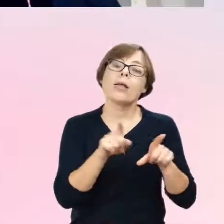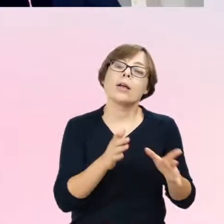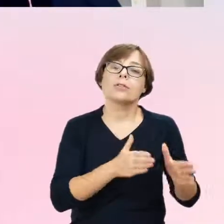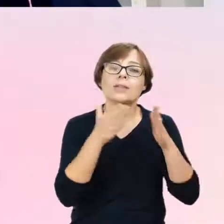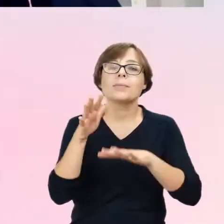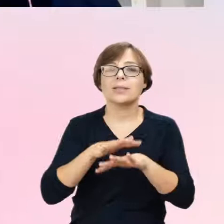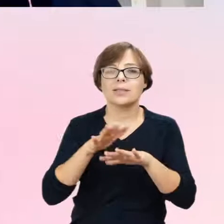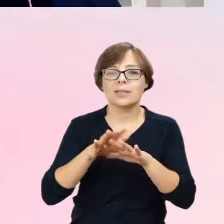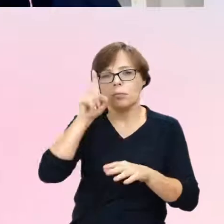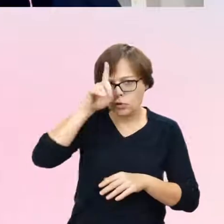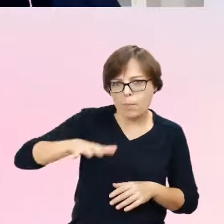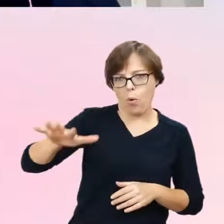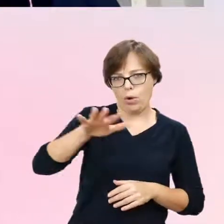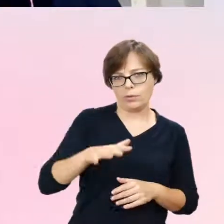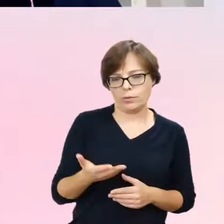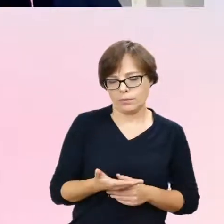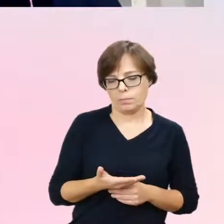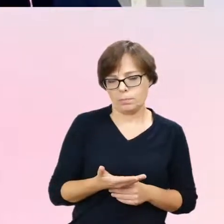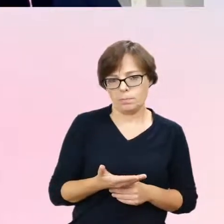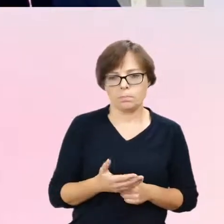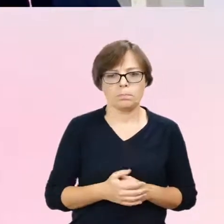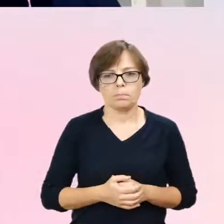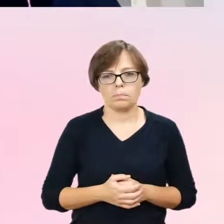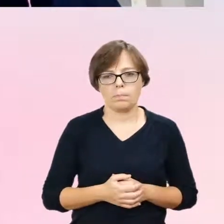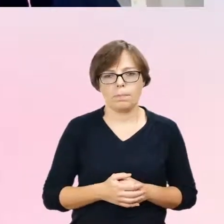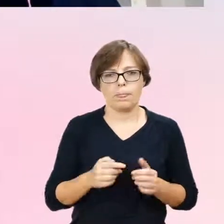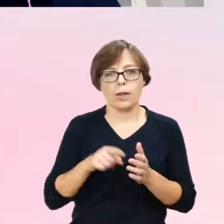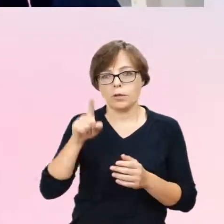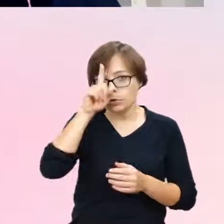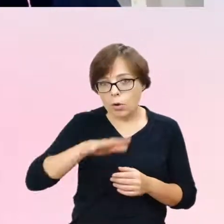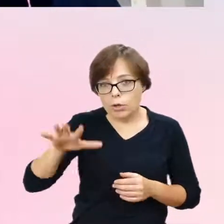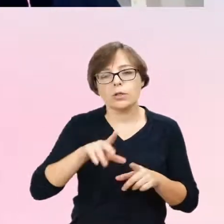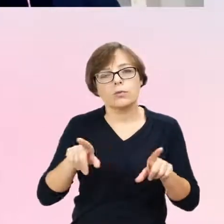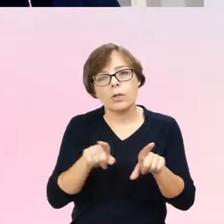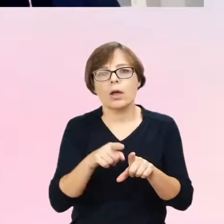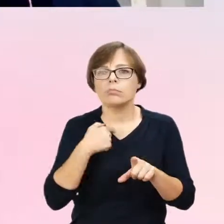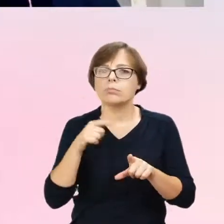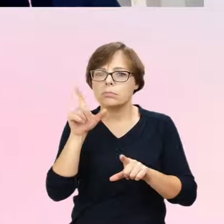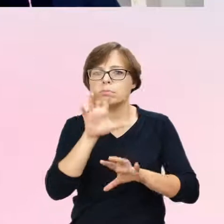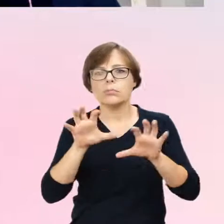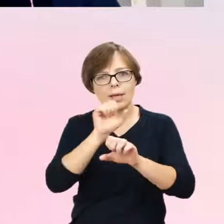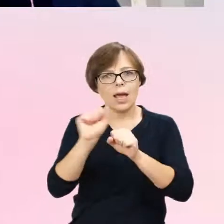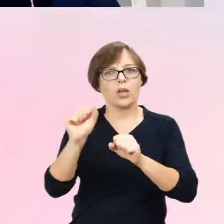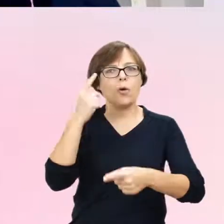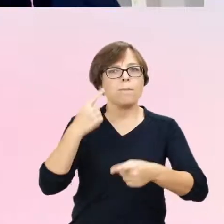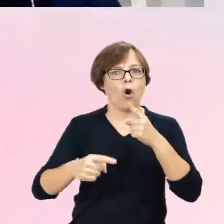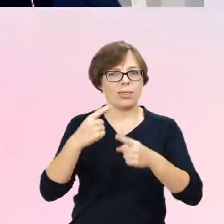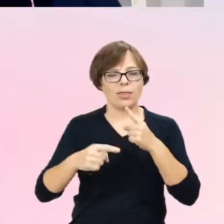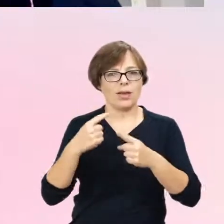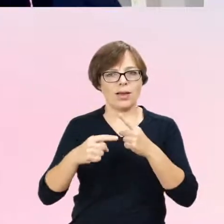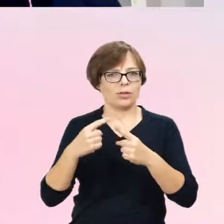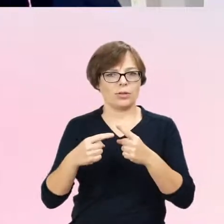gdzie obserwujemy też kwestie związaną z polityczną polaryzacją wokół zjawiska